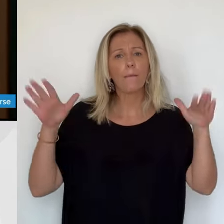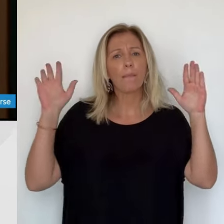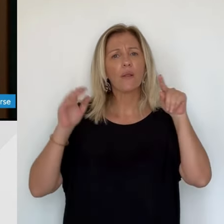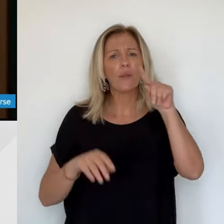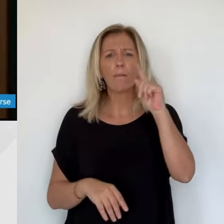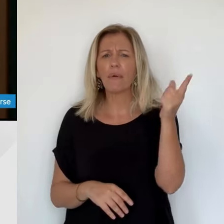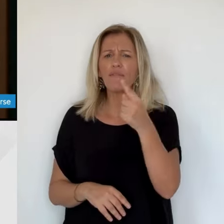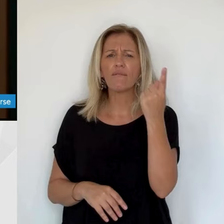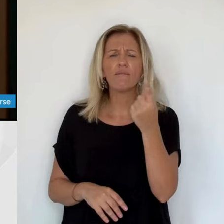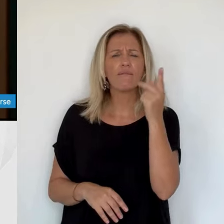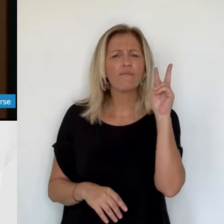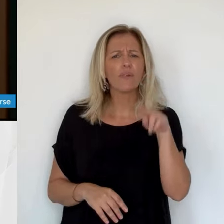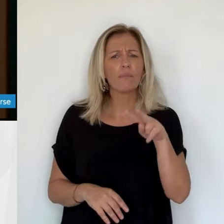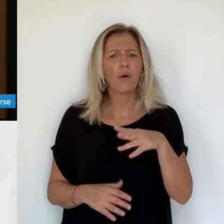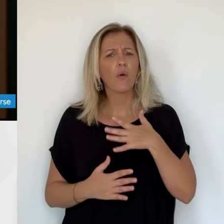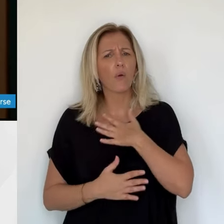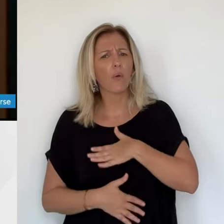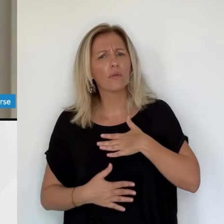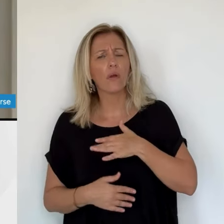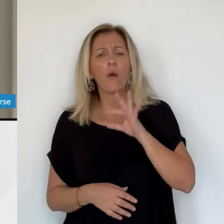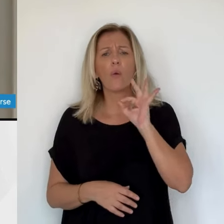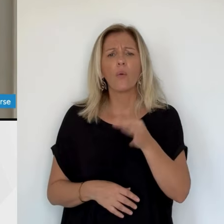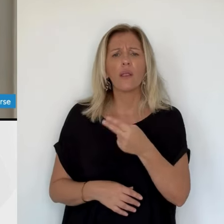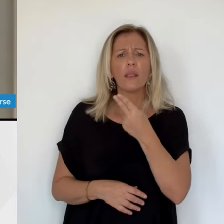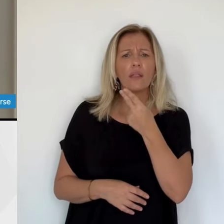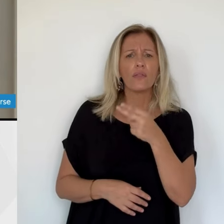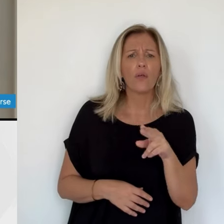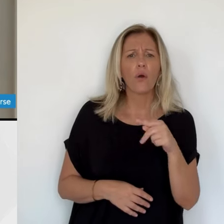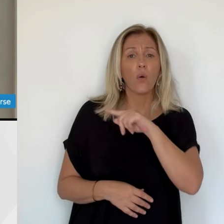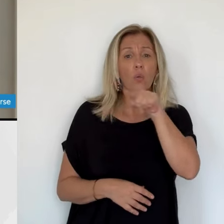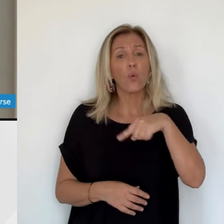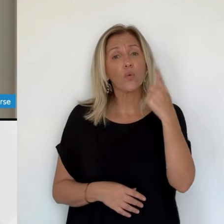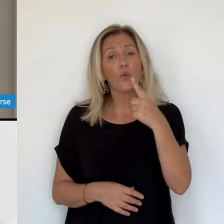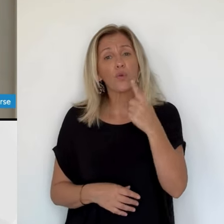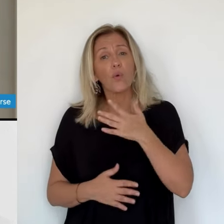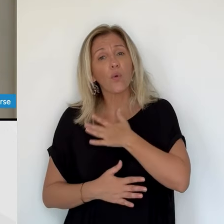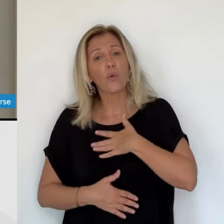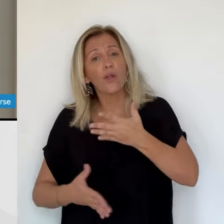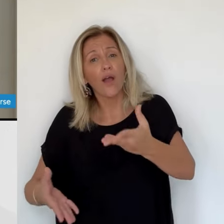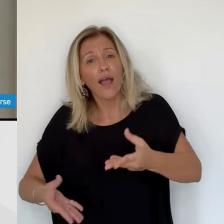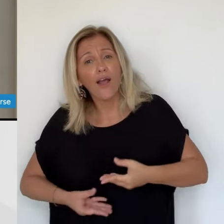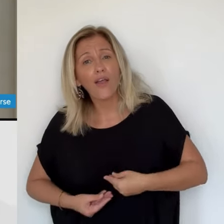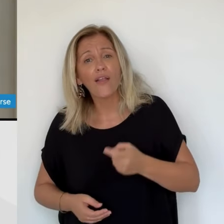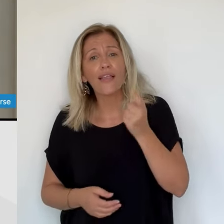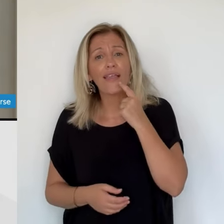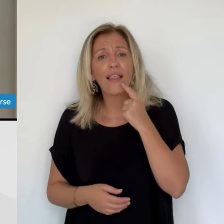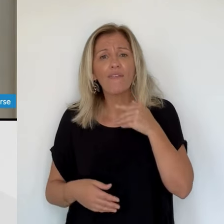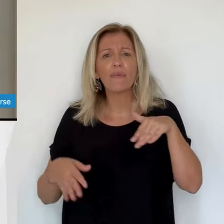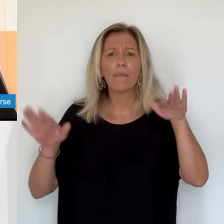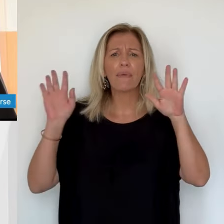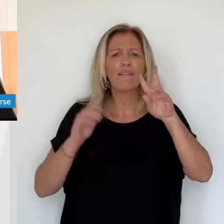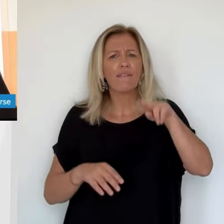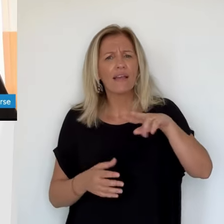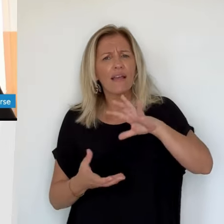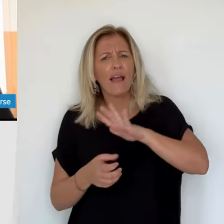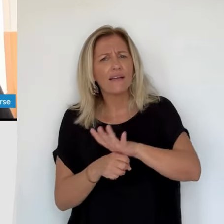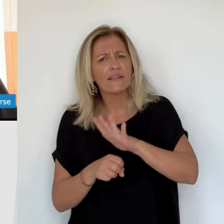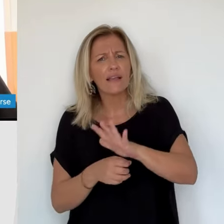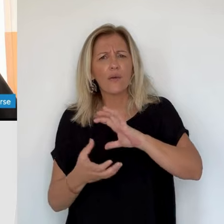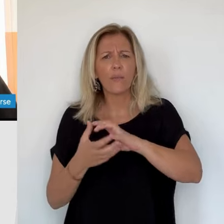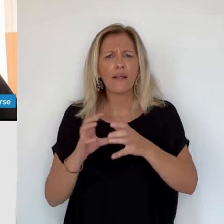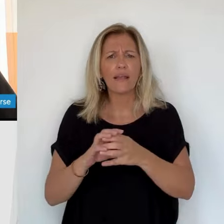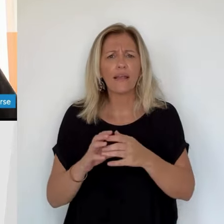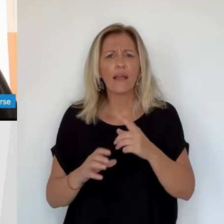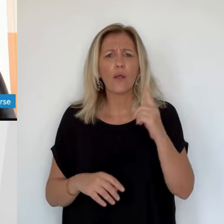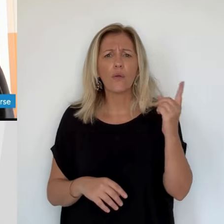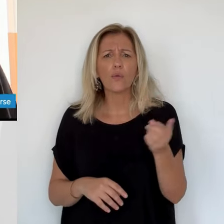principal explique aux élèves les petits plus de l'année, mais son moral à lui n'est pas tout à fait au beau fixe. Oui et non. Oui,